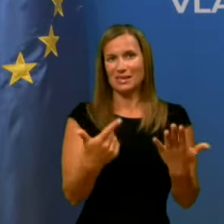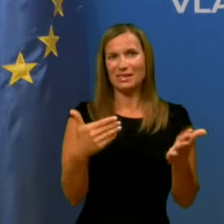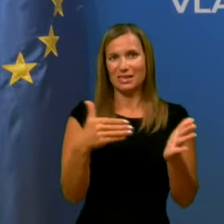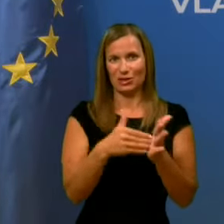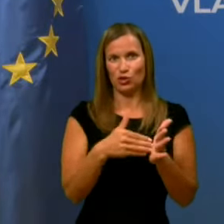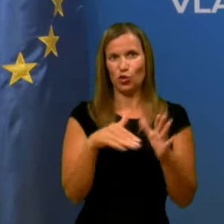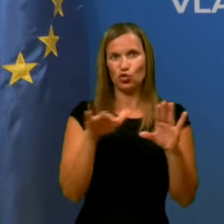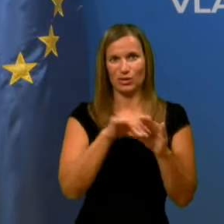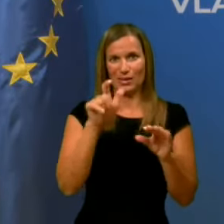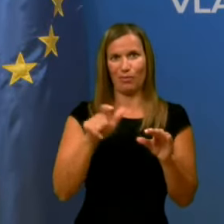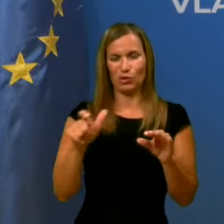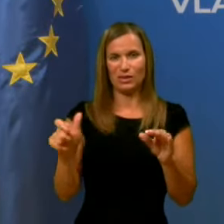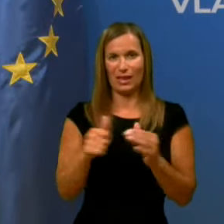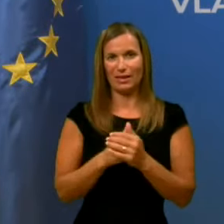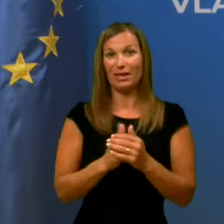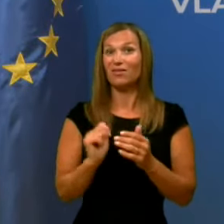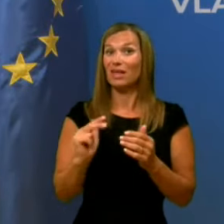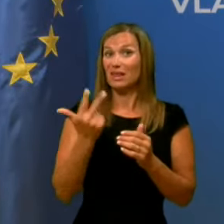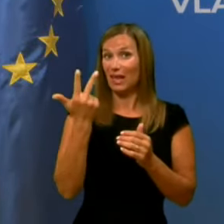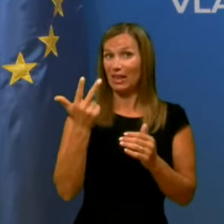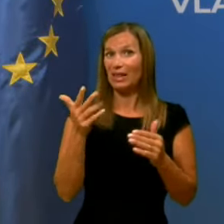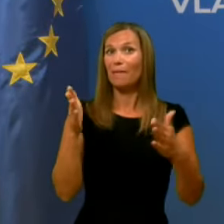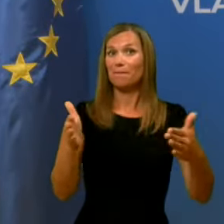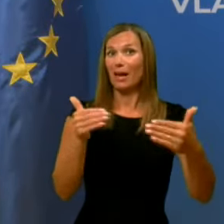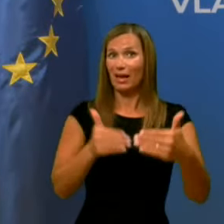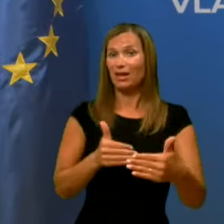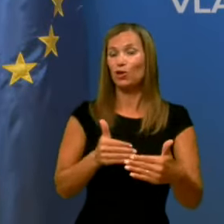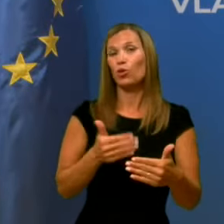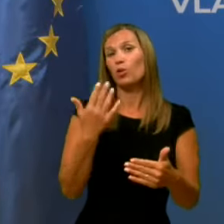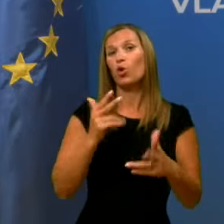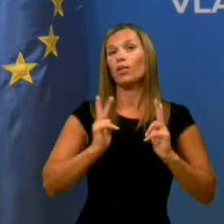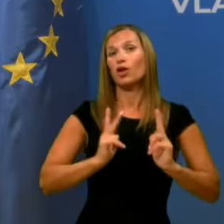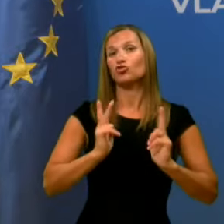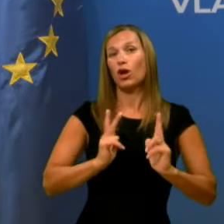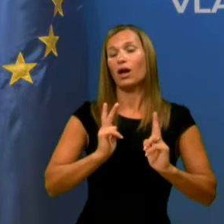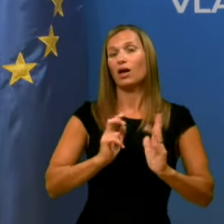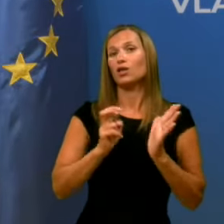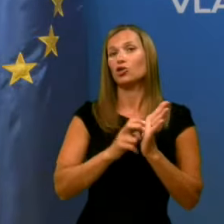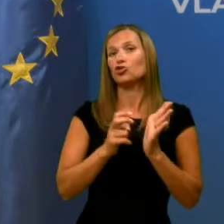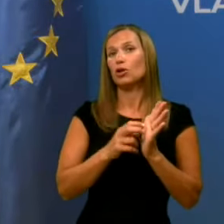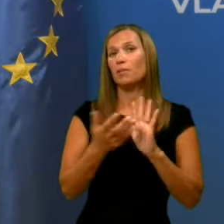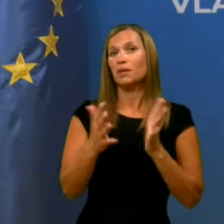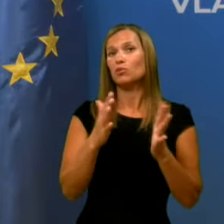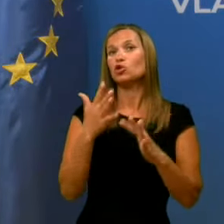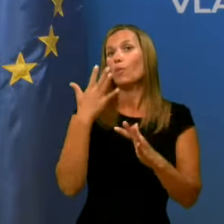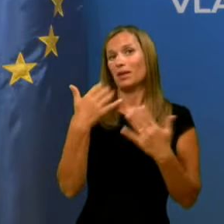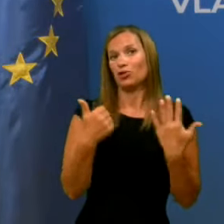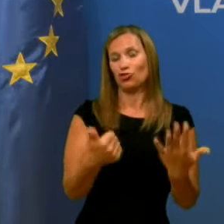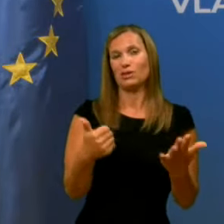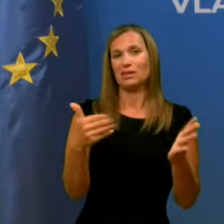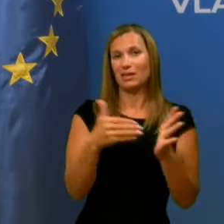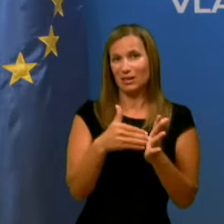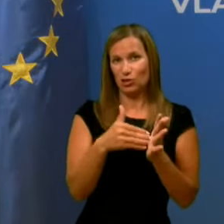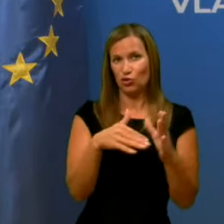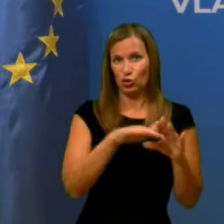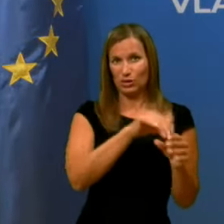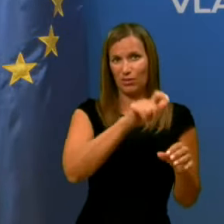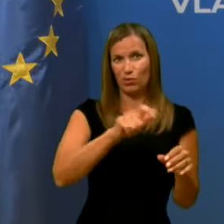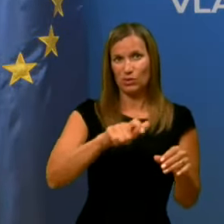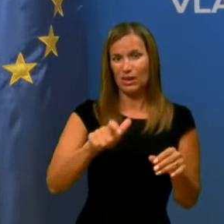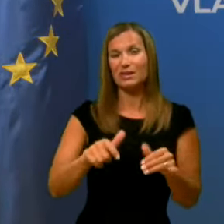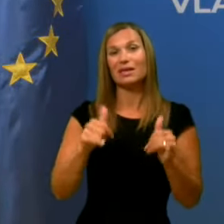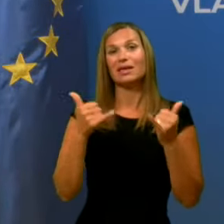zaposlenih v tretjem protikoronskem zakonu je bilo na čakanju na delo še slabih 65 tisoč zaposlenih,